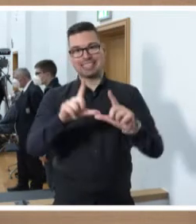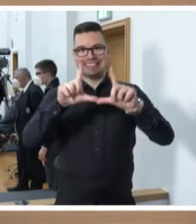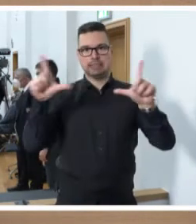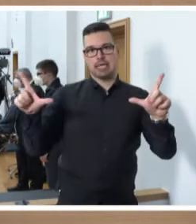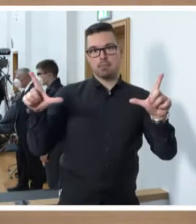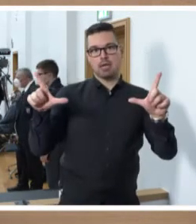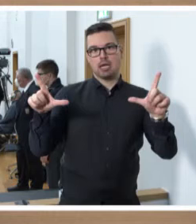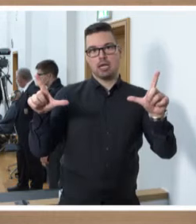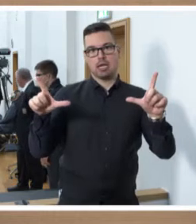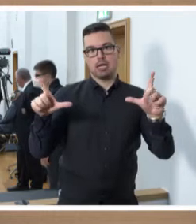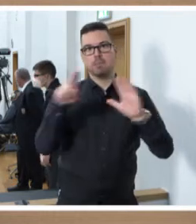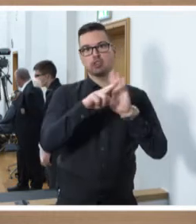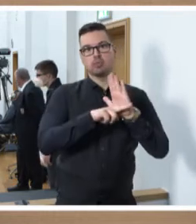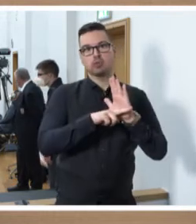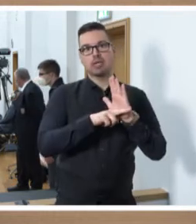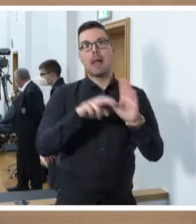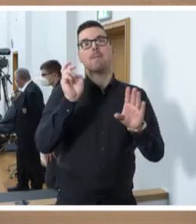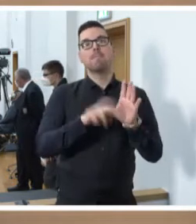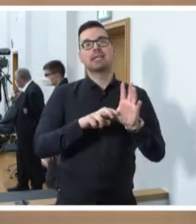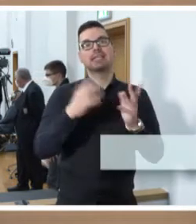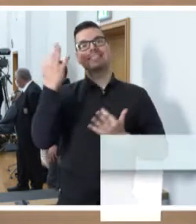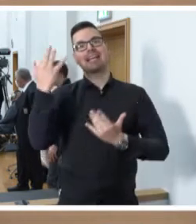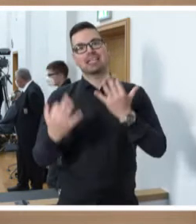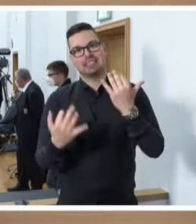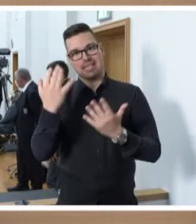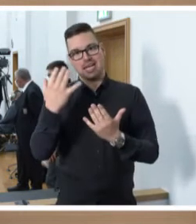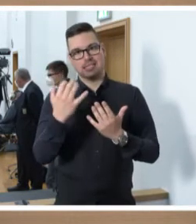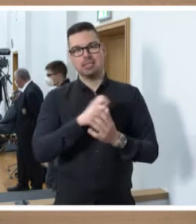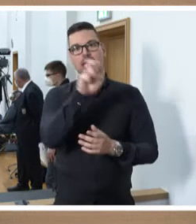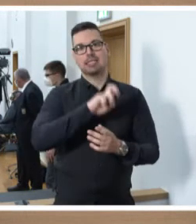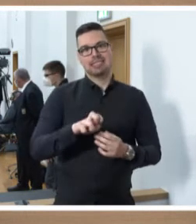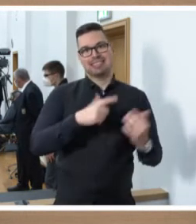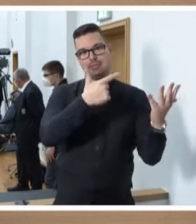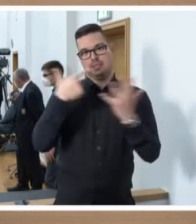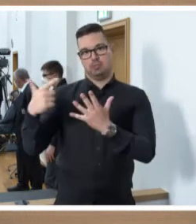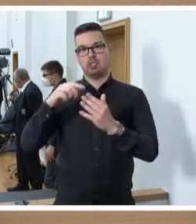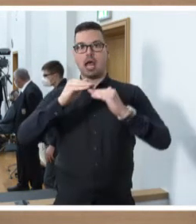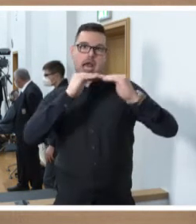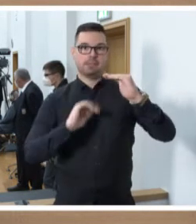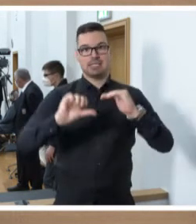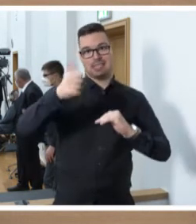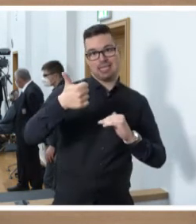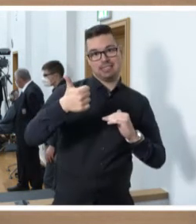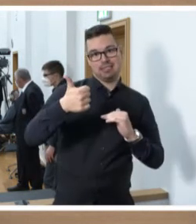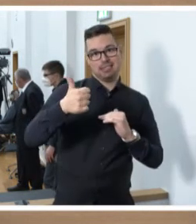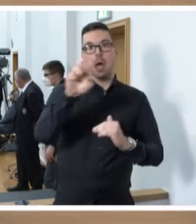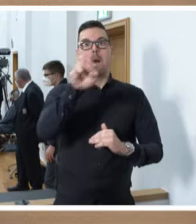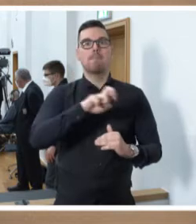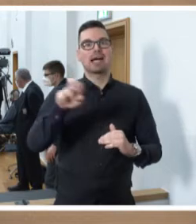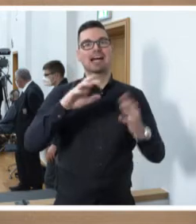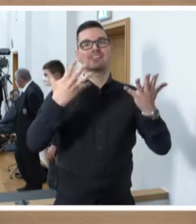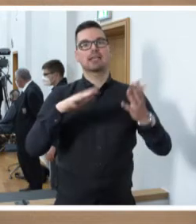Bestimmung der Mitgliederzahl der Ausschüsse. Das ist Artikel 77 Absatz 1 unserer Verfassung, Paragraf 10 des